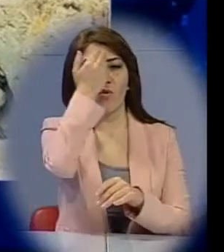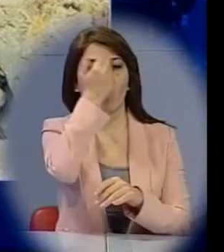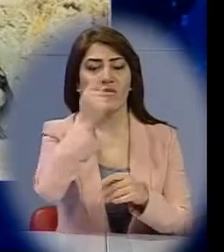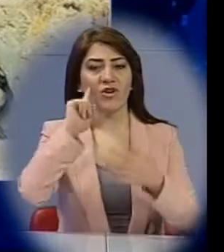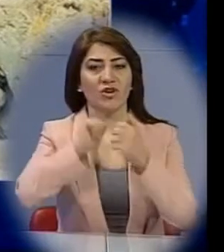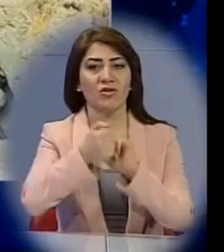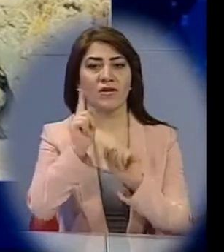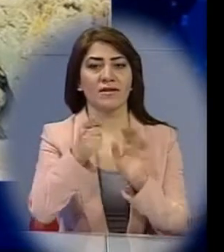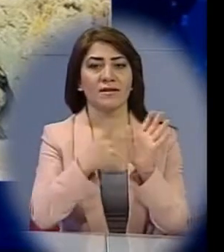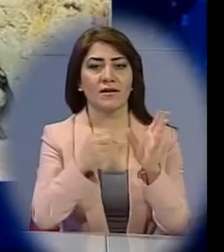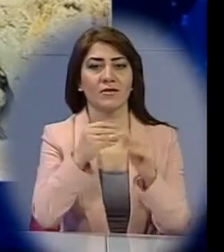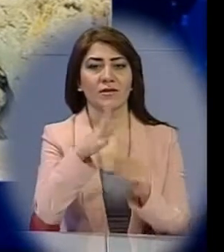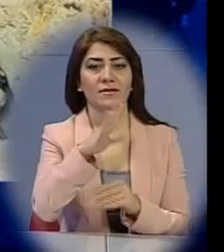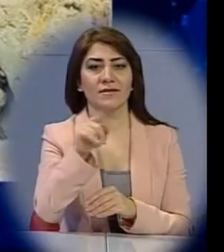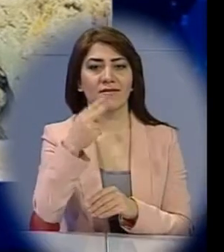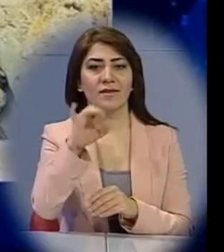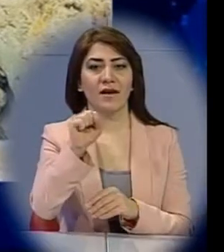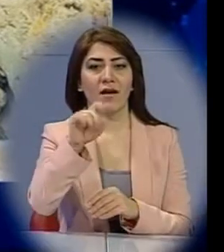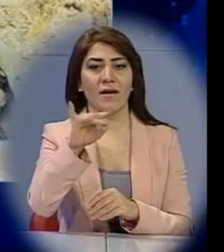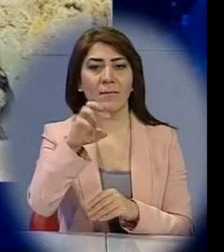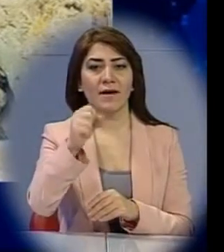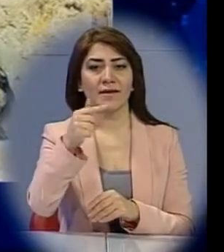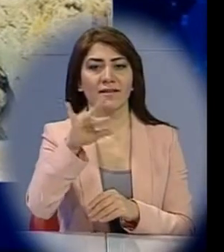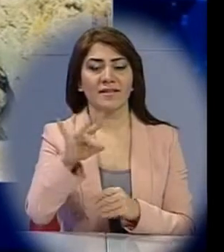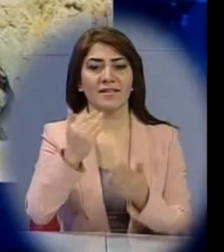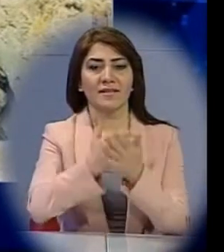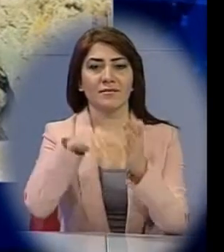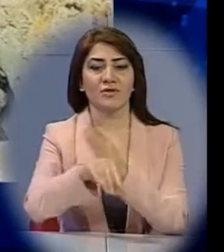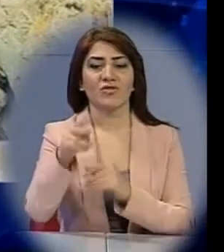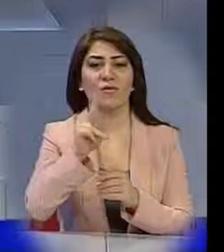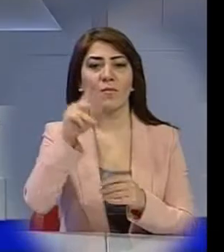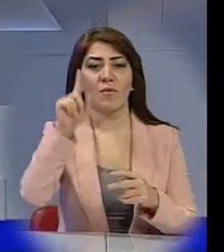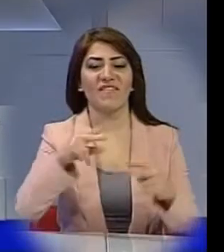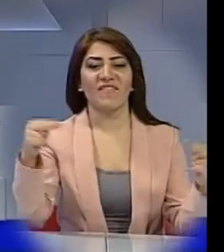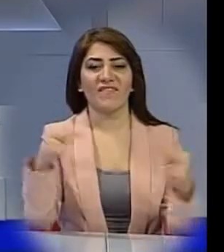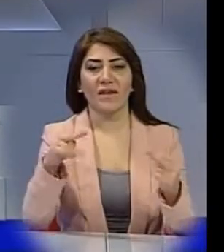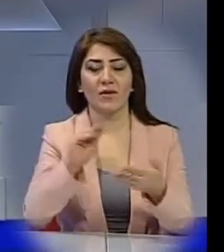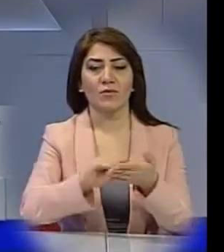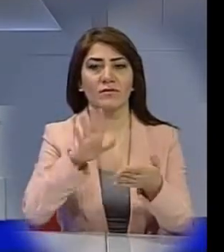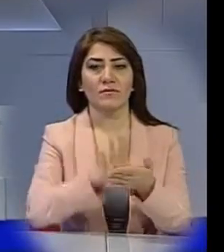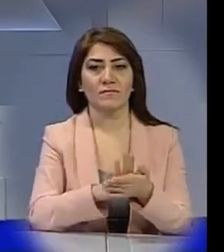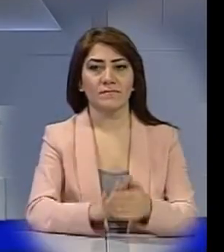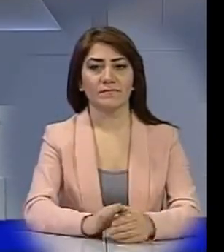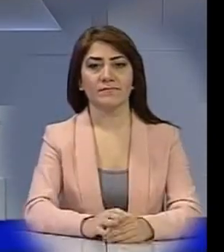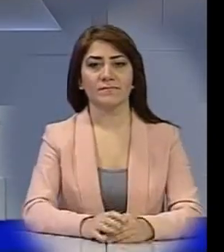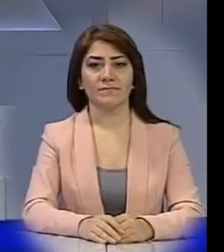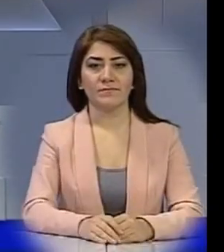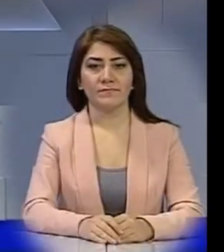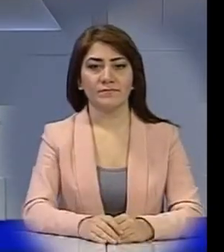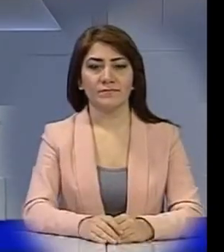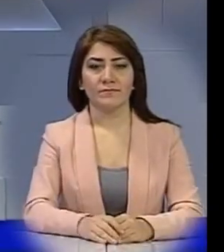1915 դիարբեքիր կրկում հավակել են ծեղասպանության ականատեսների վկայությունները։